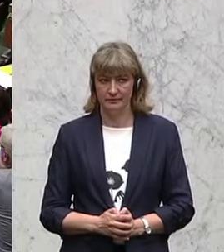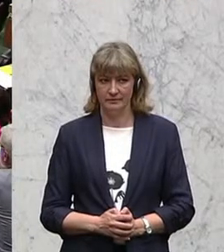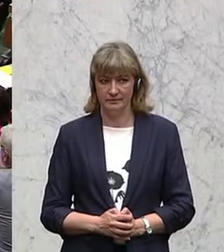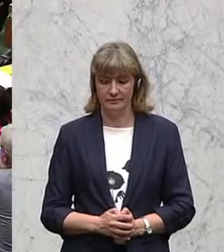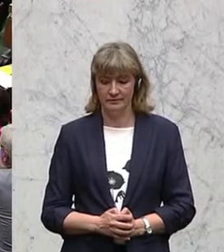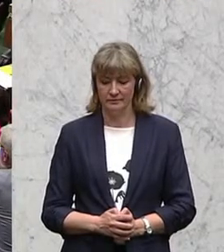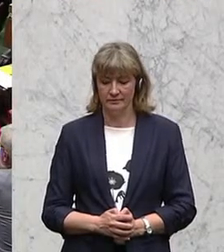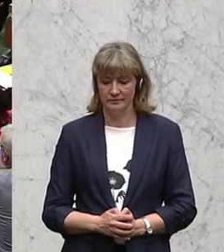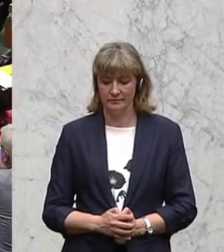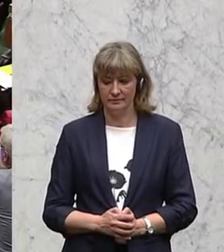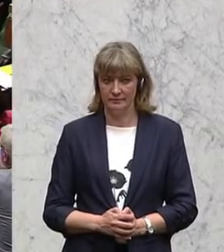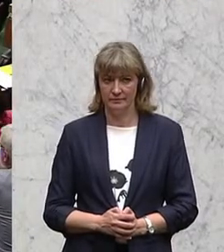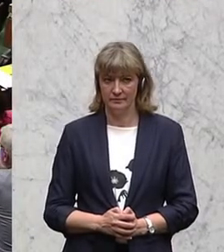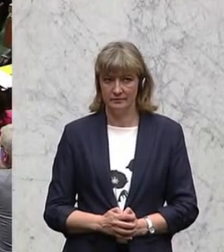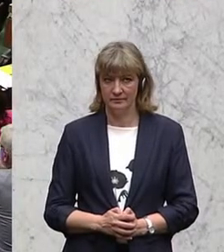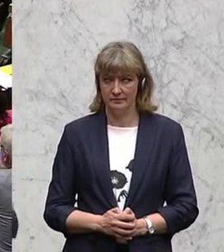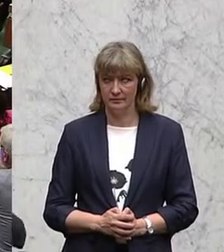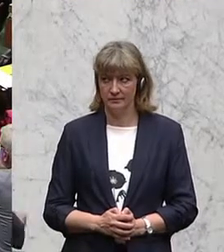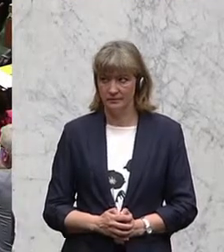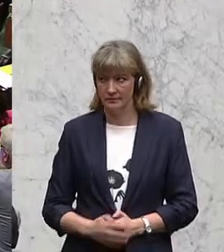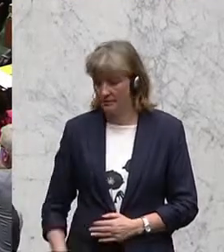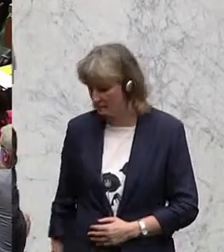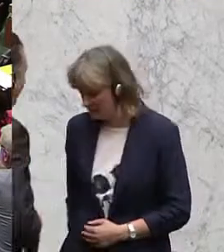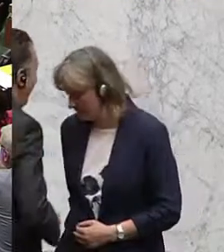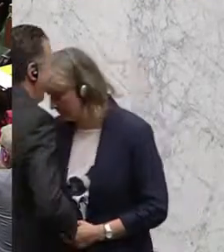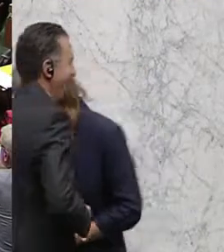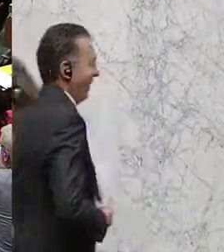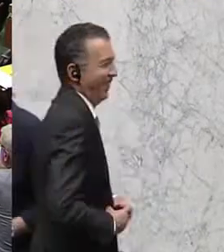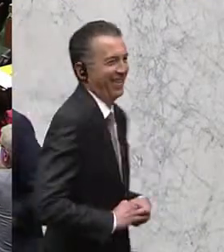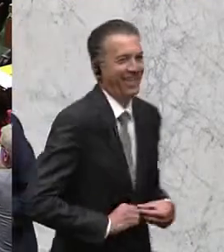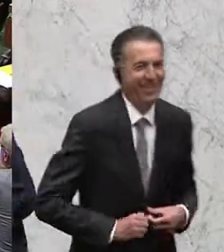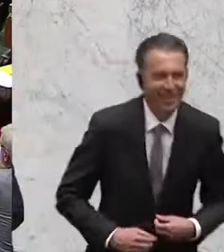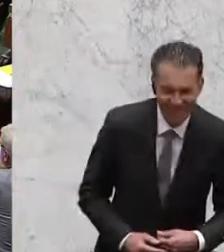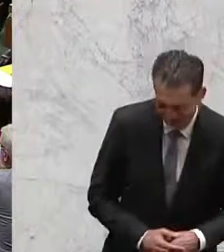der Sprecher für Menschen mit Behinderung der ÖVP.